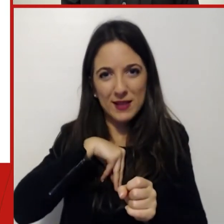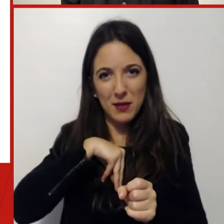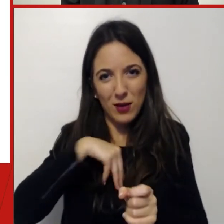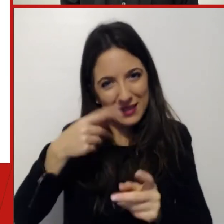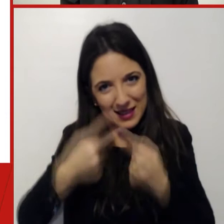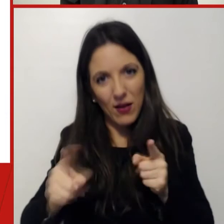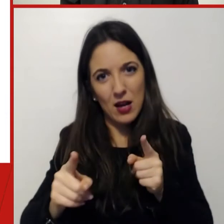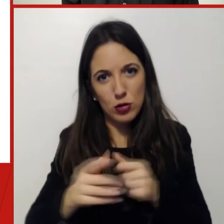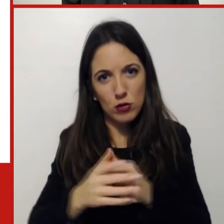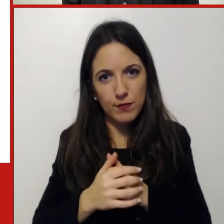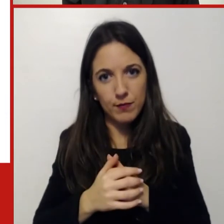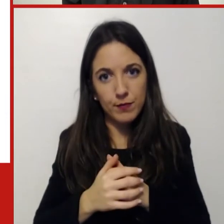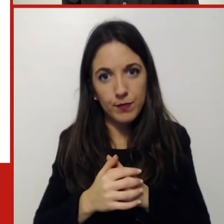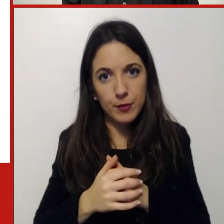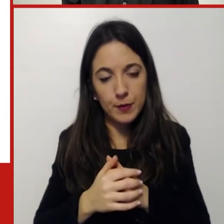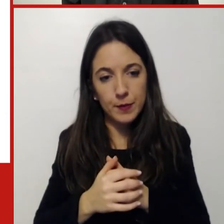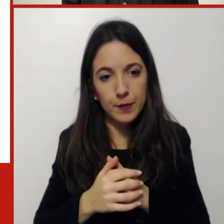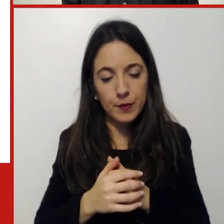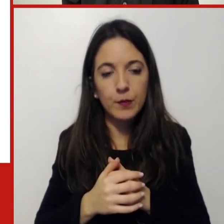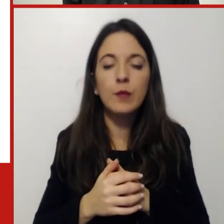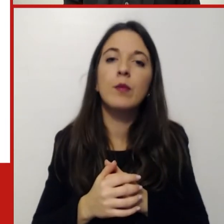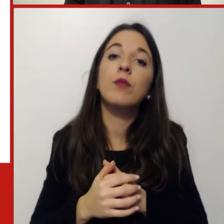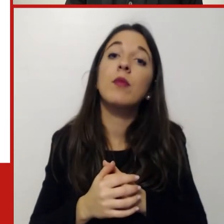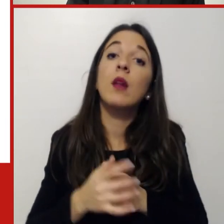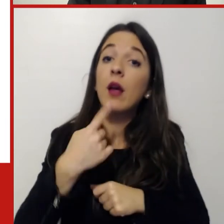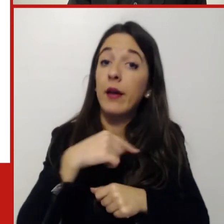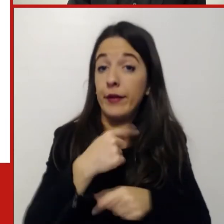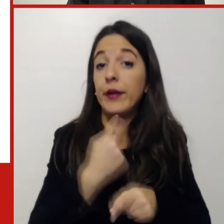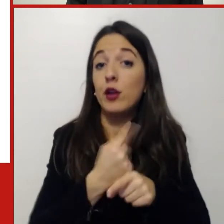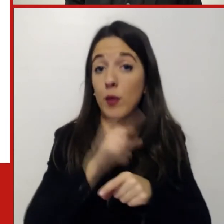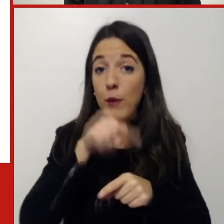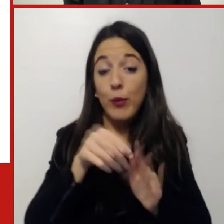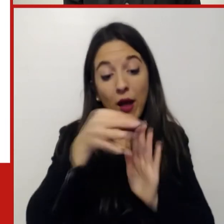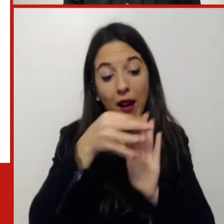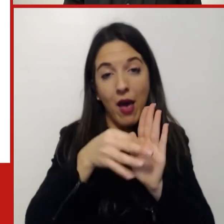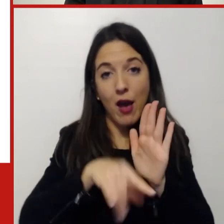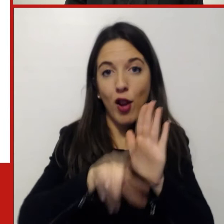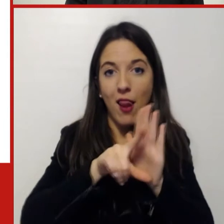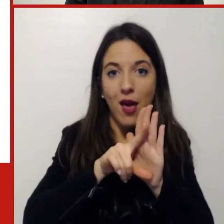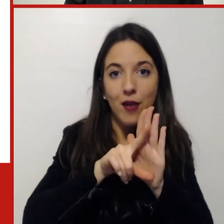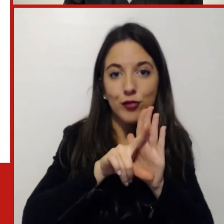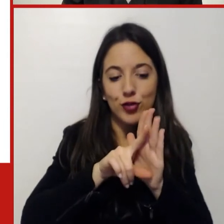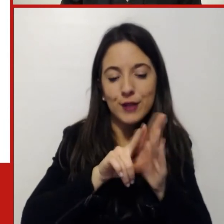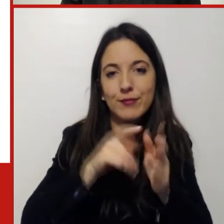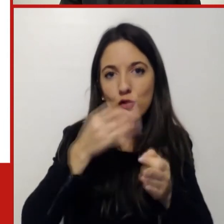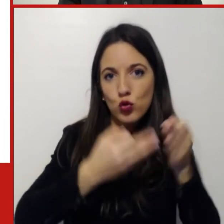Dobbiamo avere il coraggio di mettere mano anche a tante regole, a tante ragnatele sul